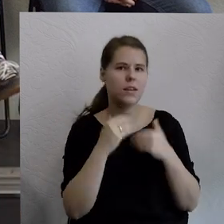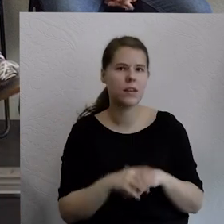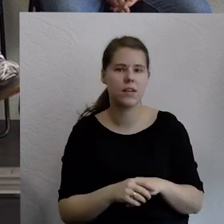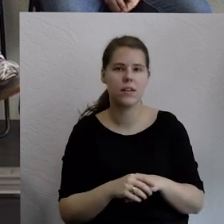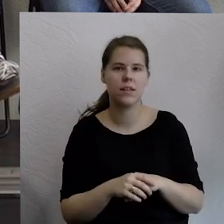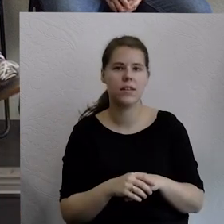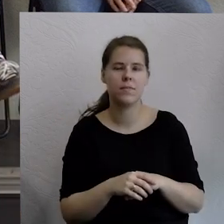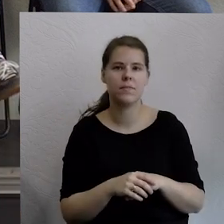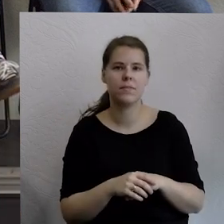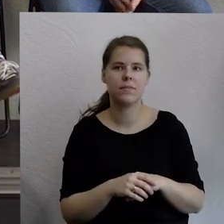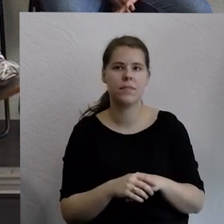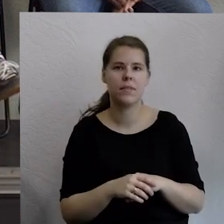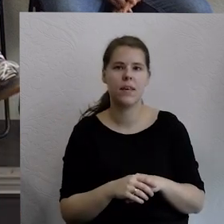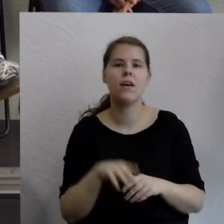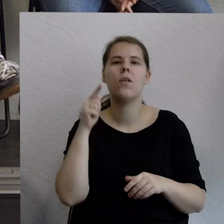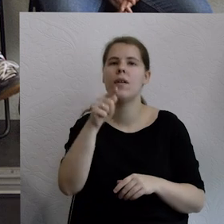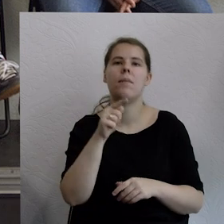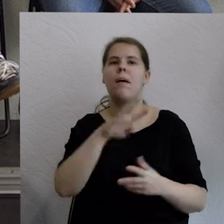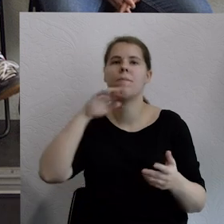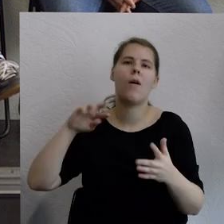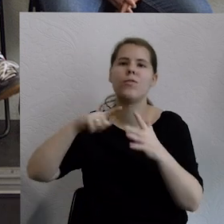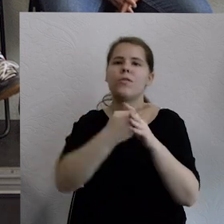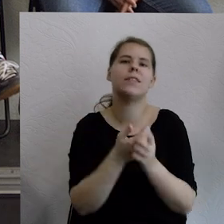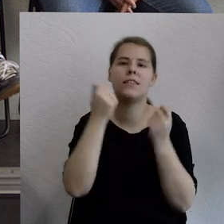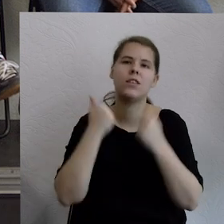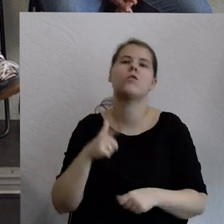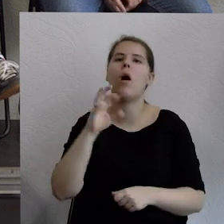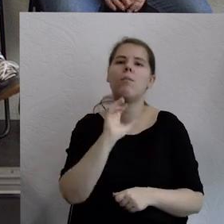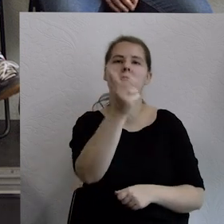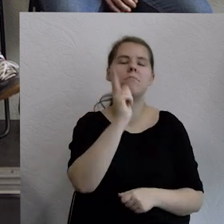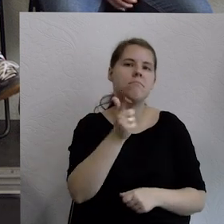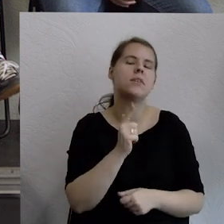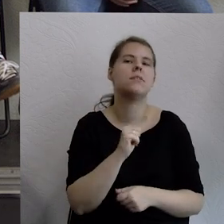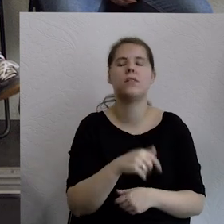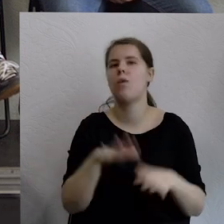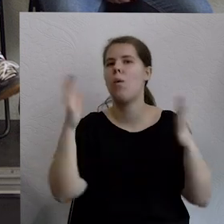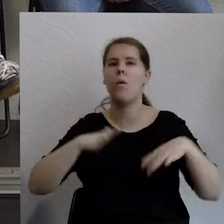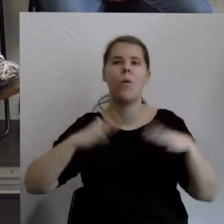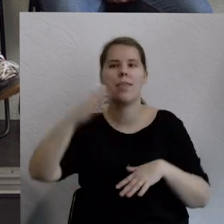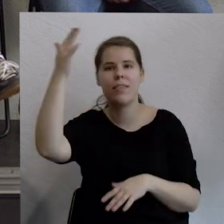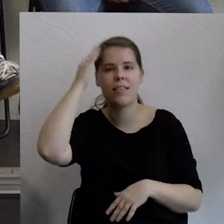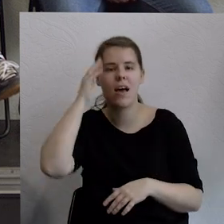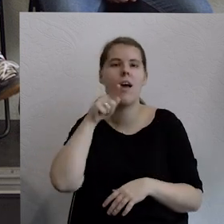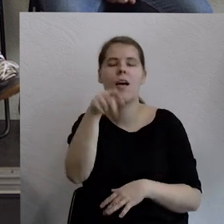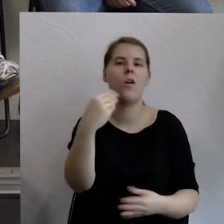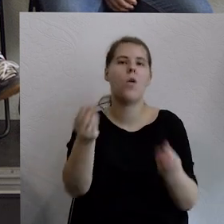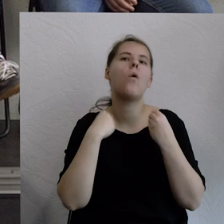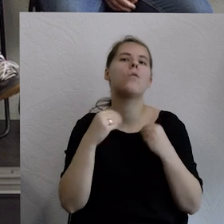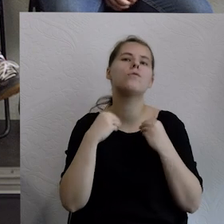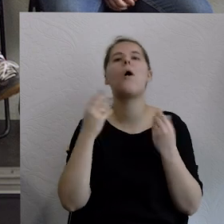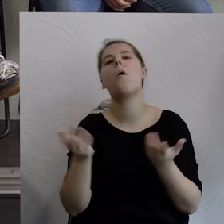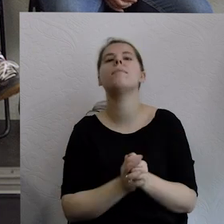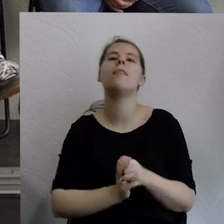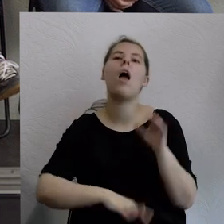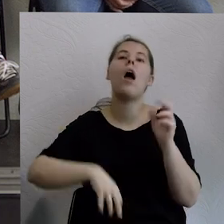Witkowi też było mi trudno przerwać, ponieważ my się znamy od lat i Witek uczył mnie jak robić ciekawe konferencje